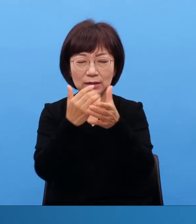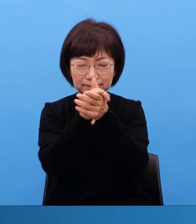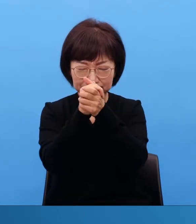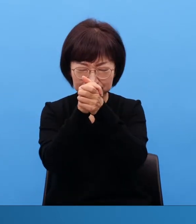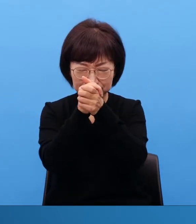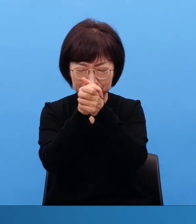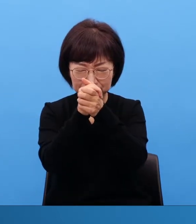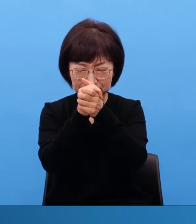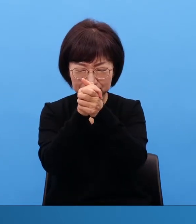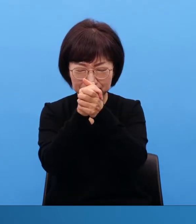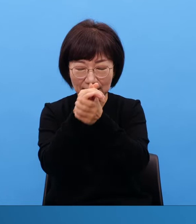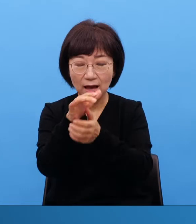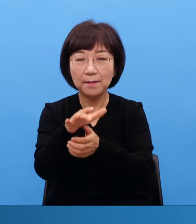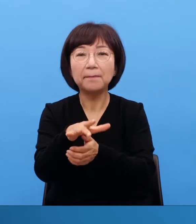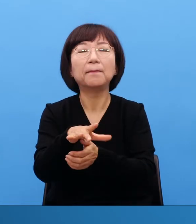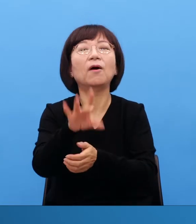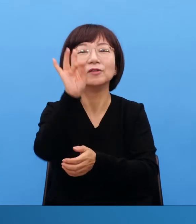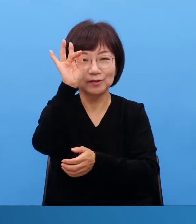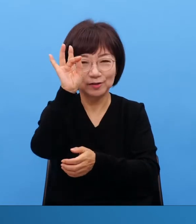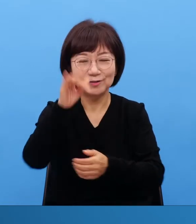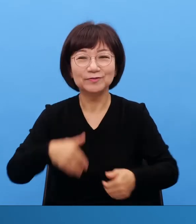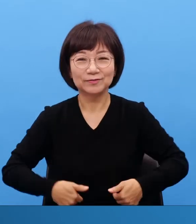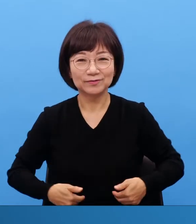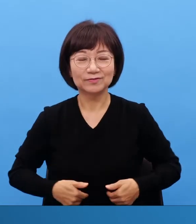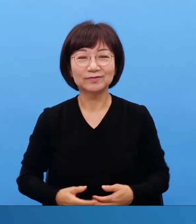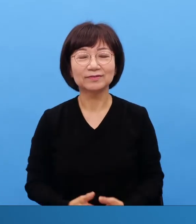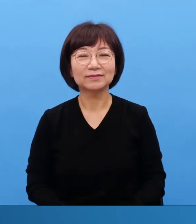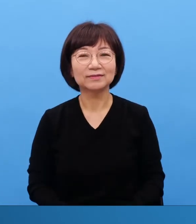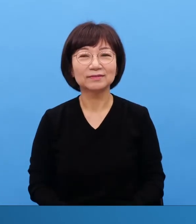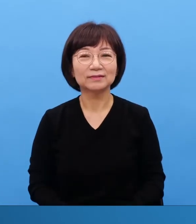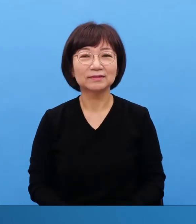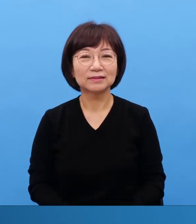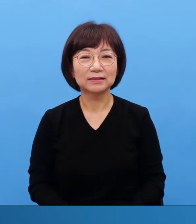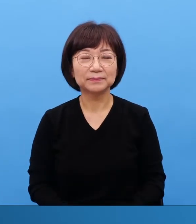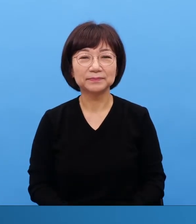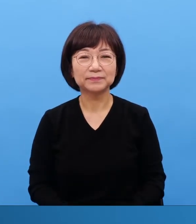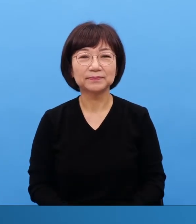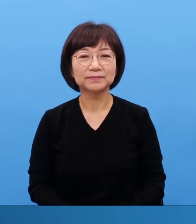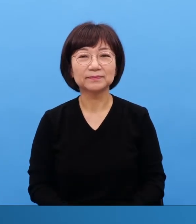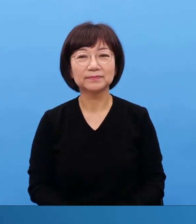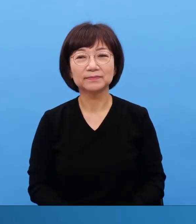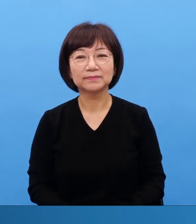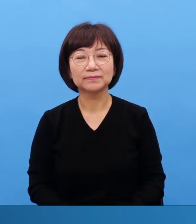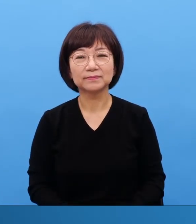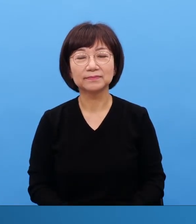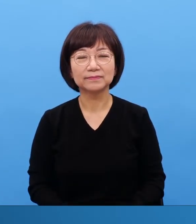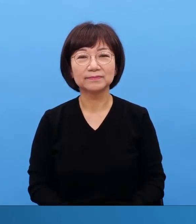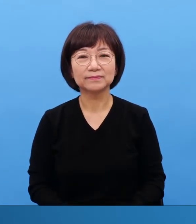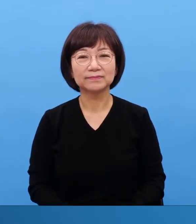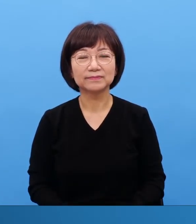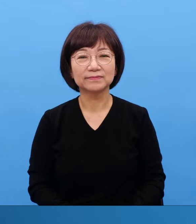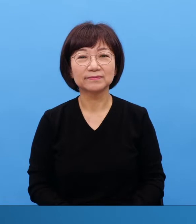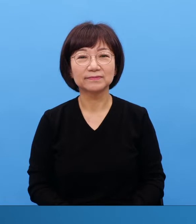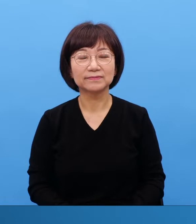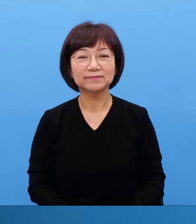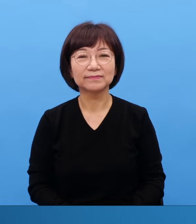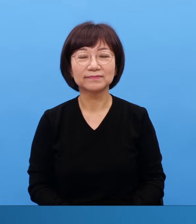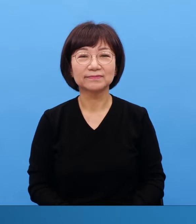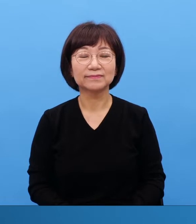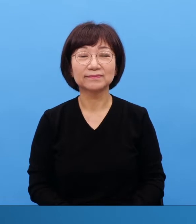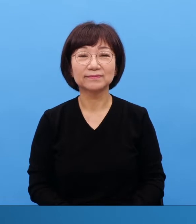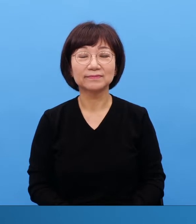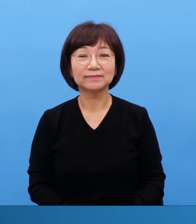먼저라니까요. 모든 교회, 모든 교회, 모든 교회, 업종들은 정말 정말 함께 함께하는 것입니다. 모든 쉬운 말로